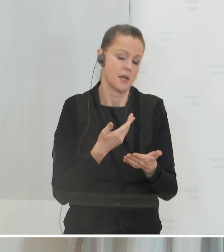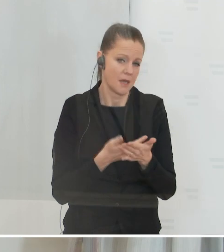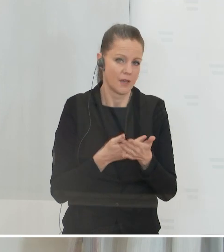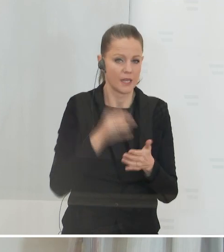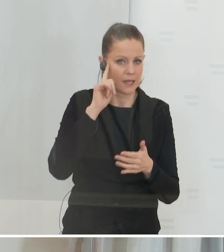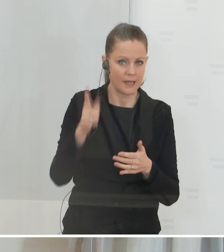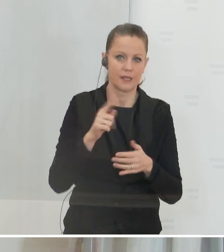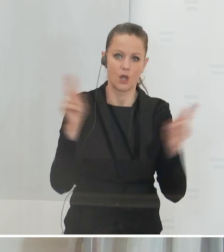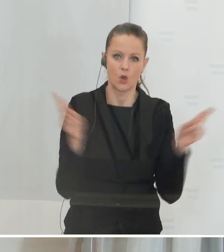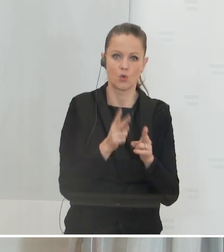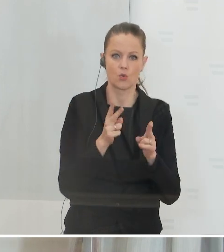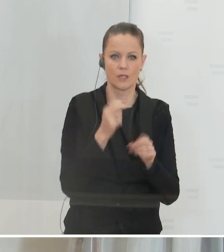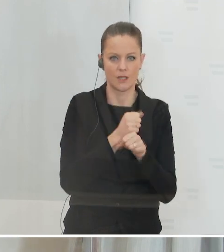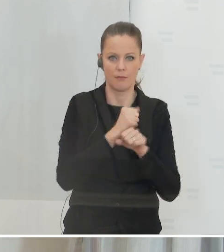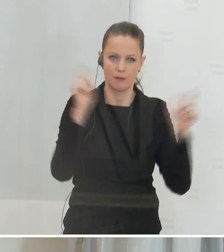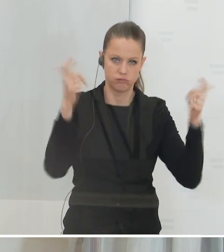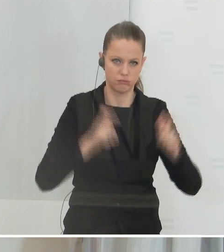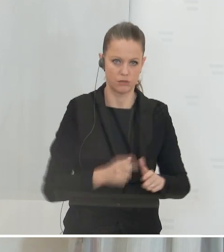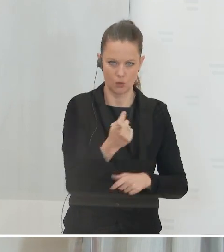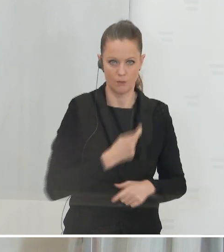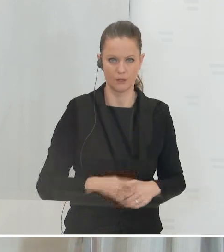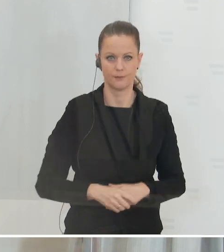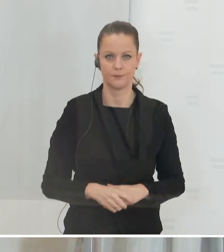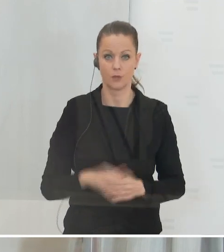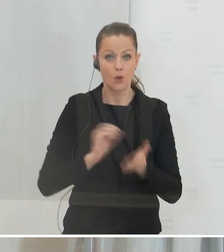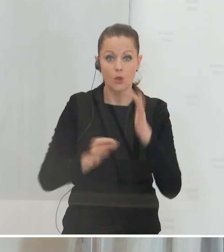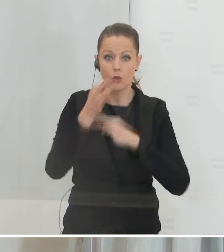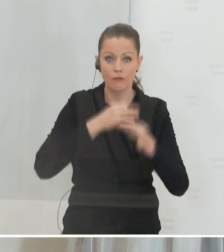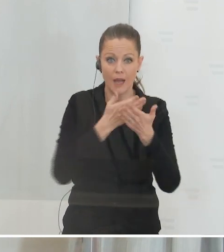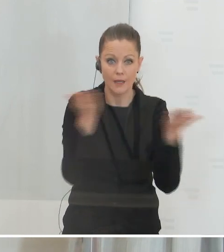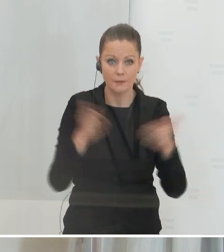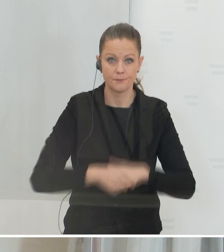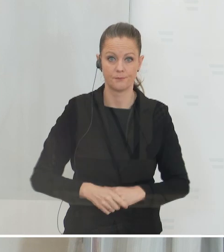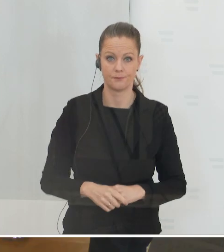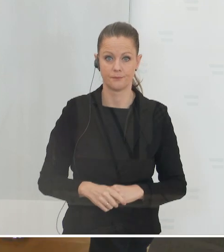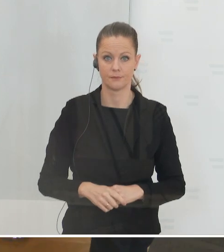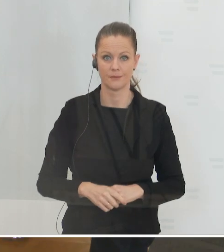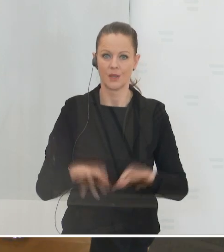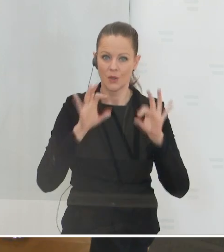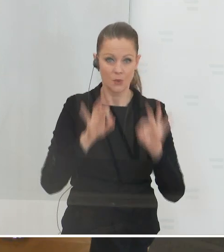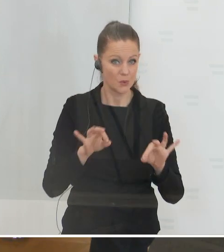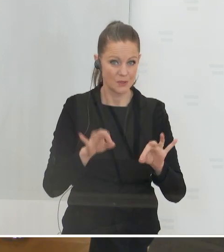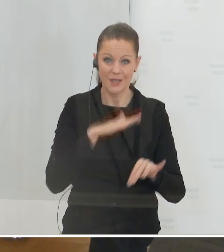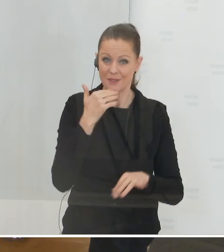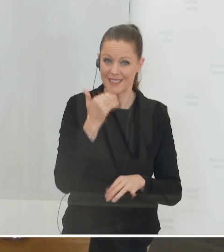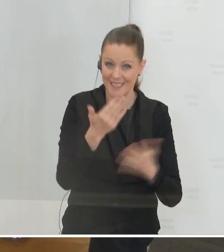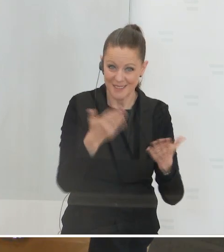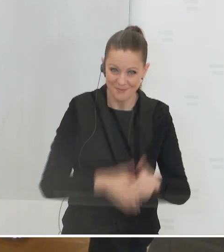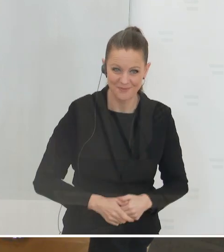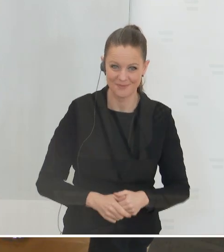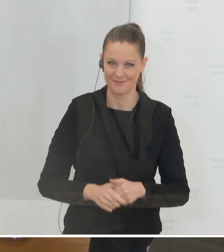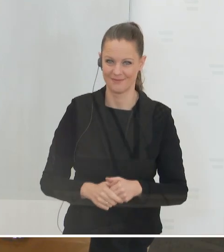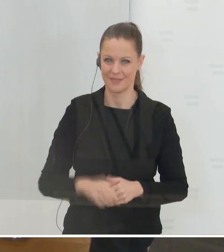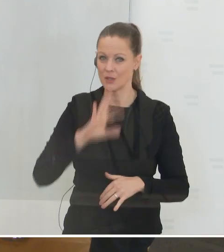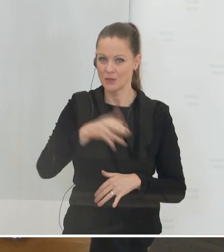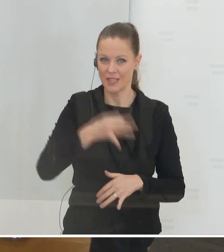Rückgang der Kurzarbeit in Anspruchnahme aus. Gibt es noch Fragen? Gut, wenn eben nicht so ist. Vielen Dank. Danke, schönen Tag